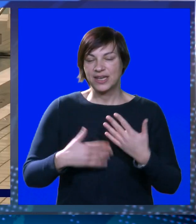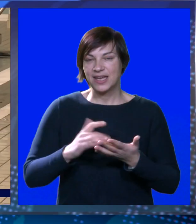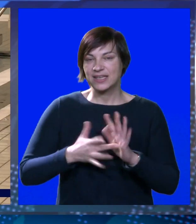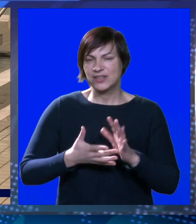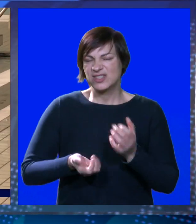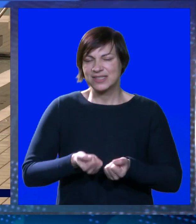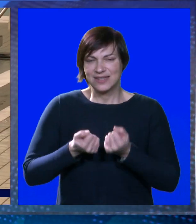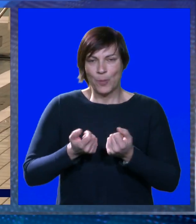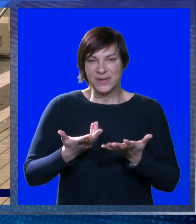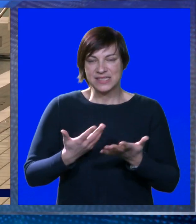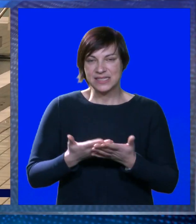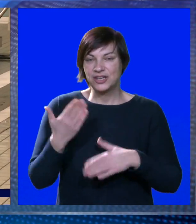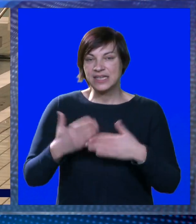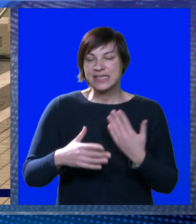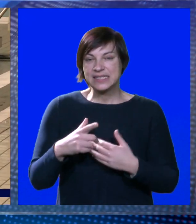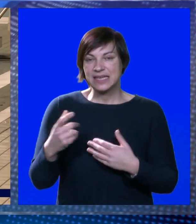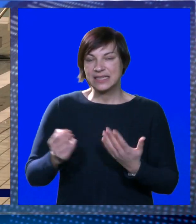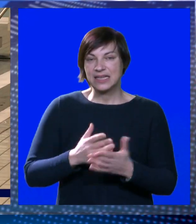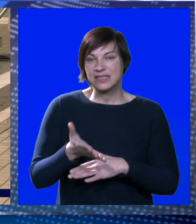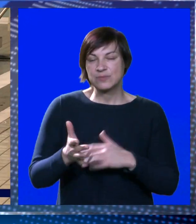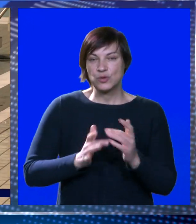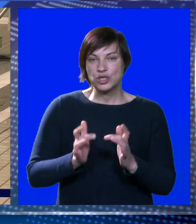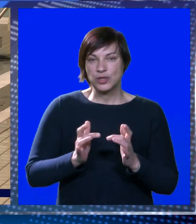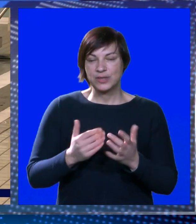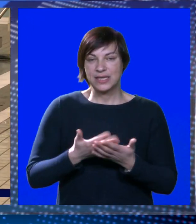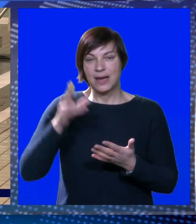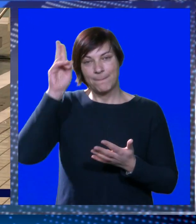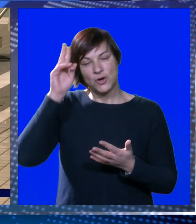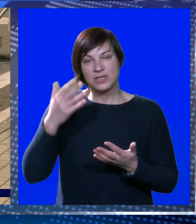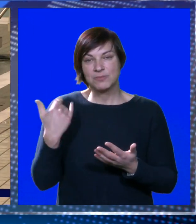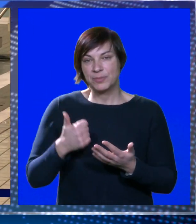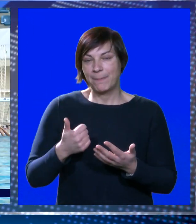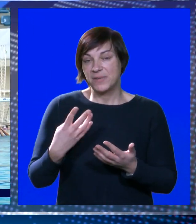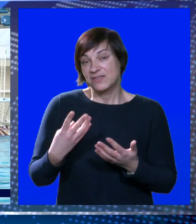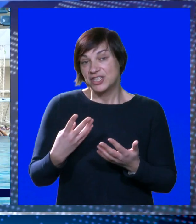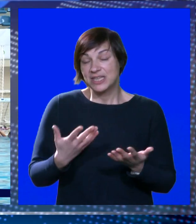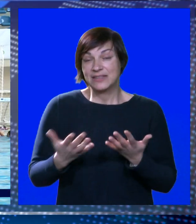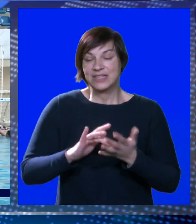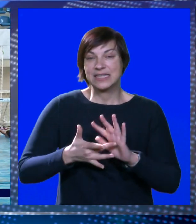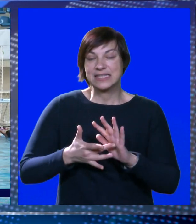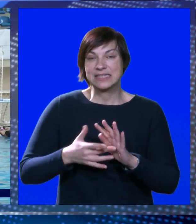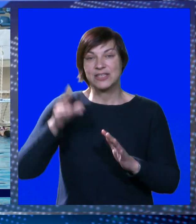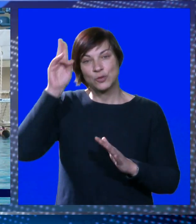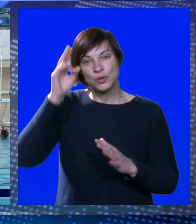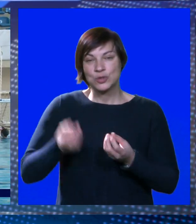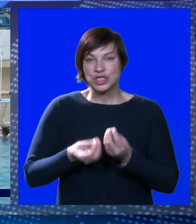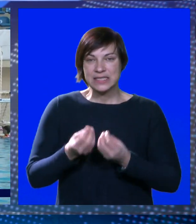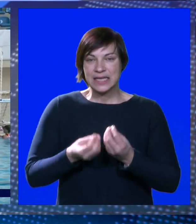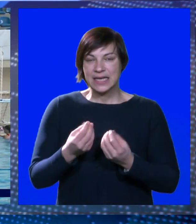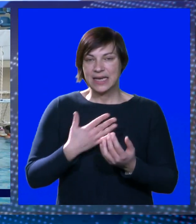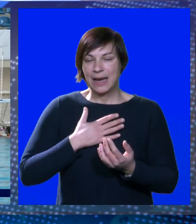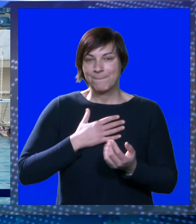sve iskomplicirao. Zadnji dan smo ušli u turnir, mogli smo biti prvi, mogli smo biti četvrti, znači sve opcije su igrale,